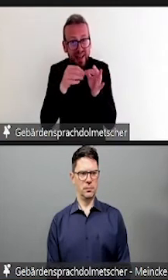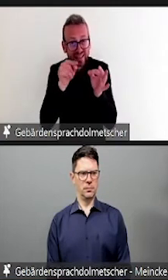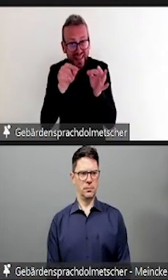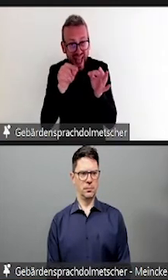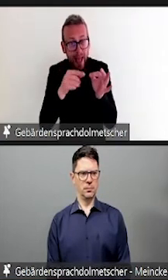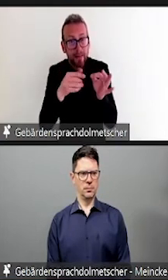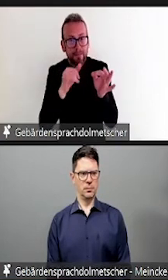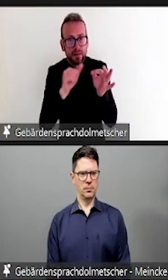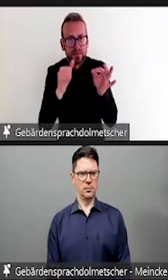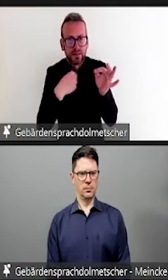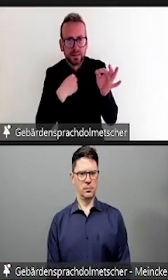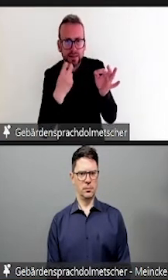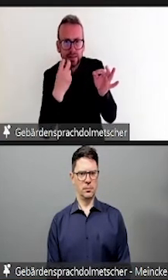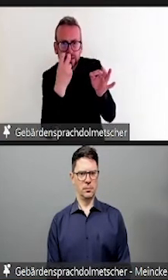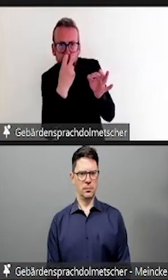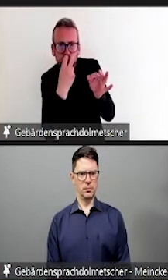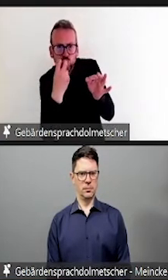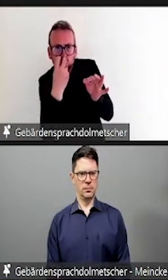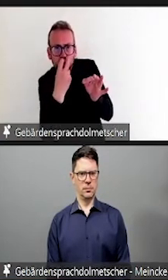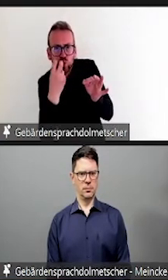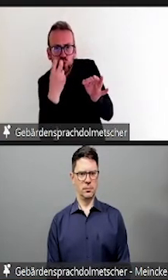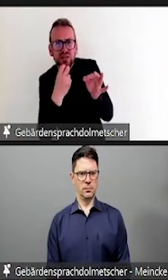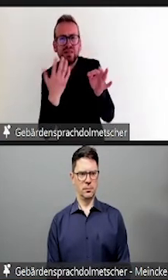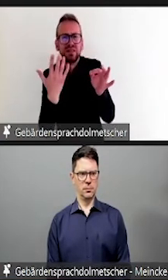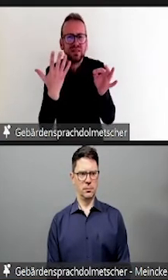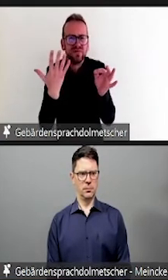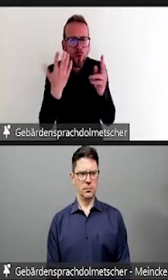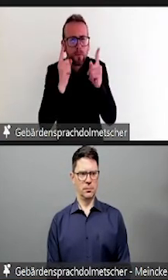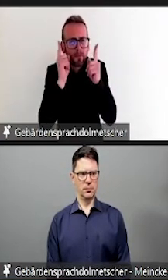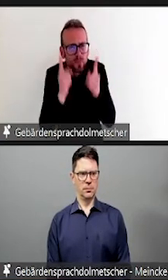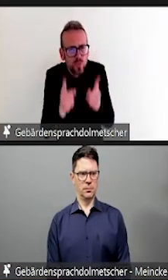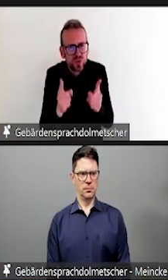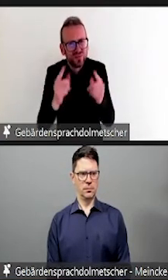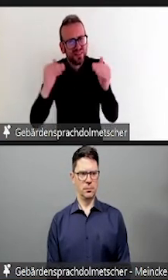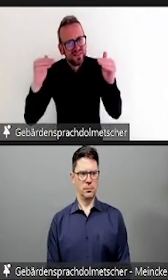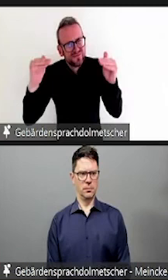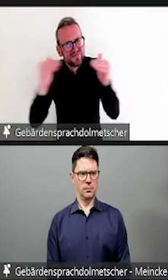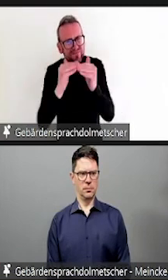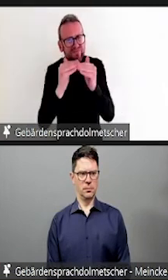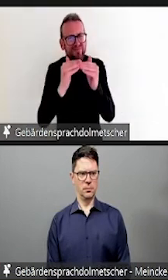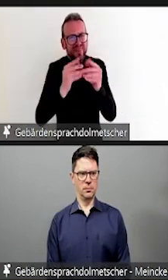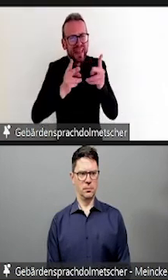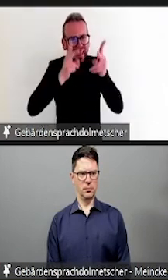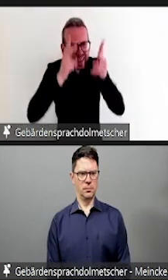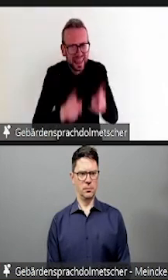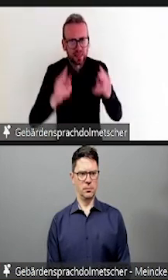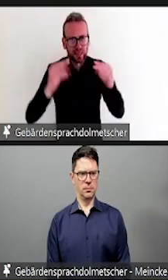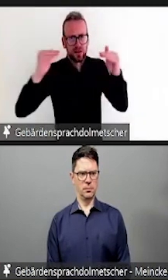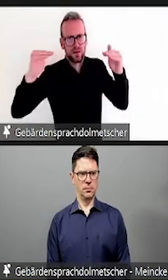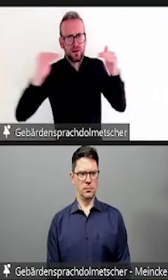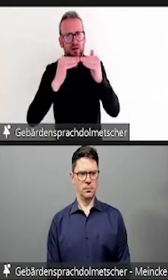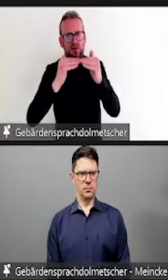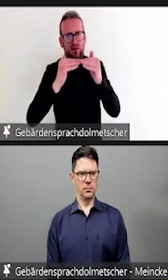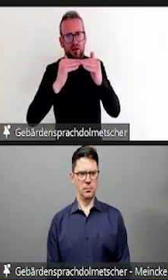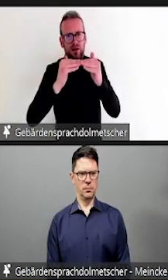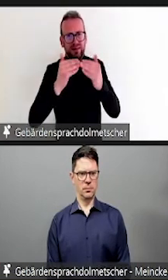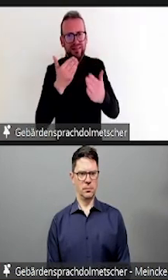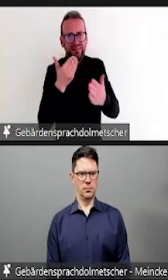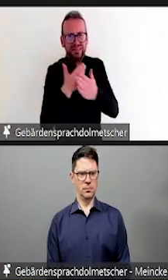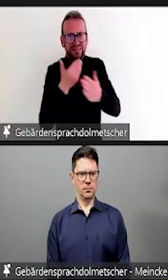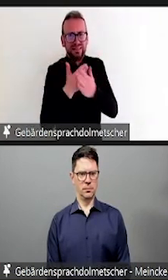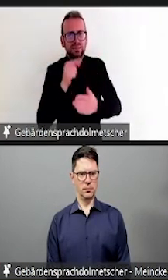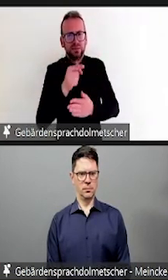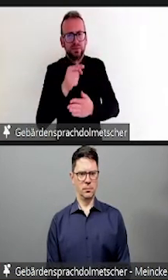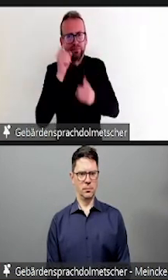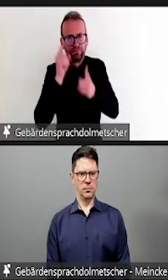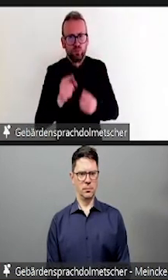verschiedene AkteurInnen. Und zwar ist es eben so, dass es schon große Unterschiede zwischen Hochschulen und teilweise